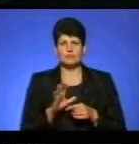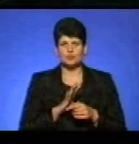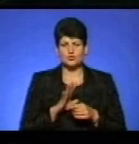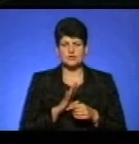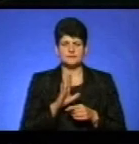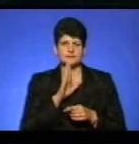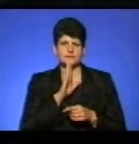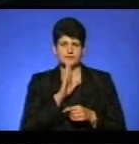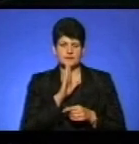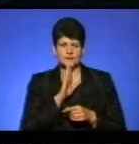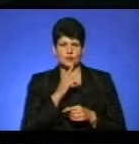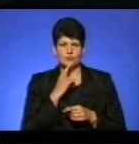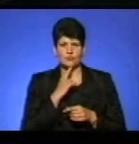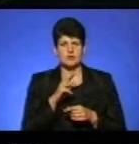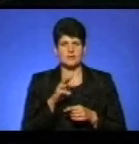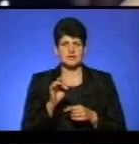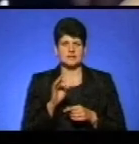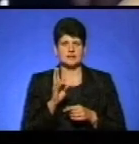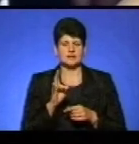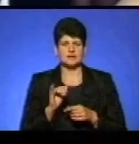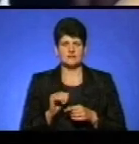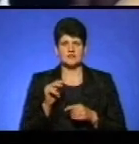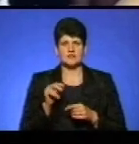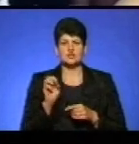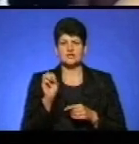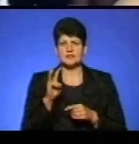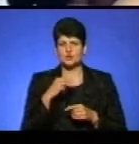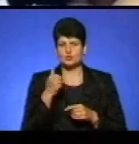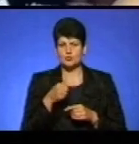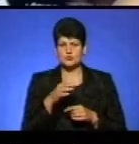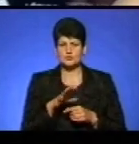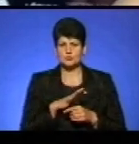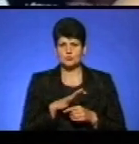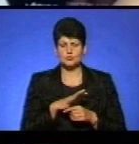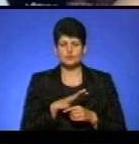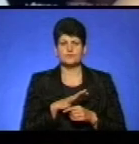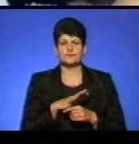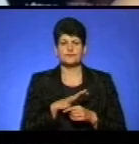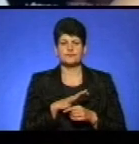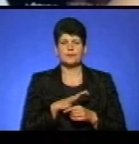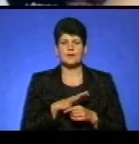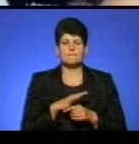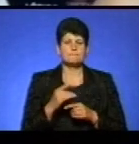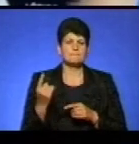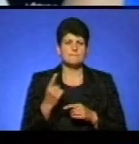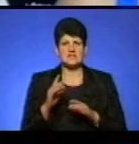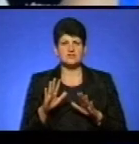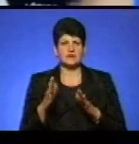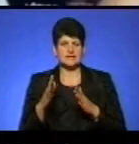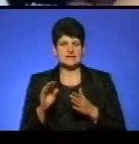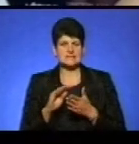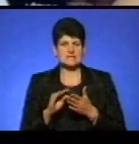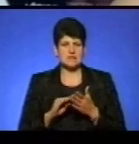сценаристка, каже Марисія Нікітюк. «У 2013 році був готовий перший варіант сценарія.